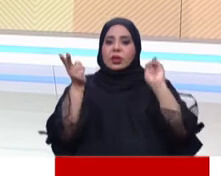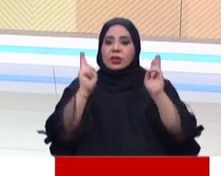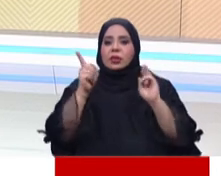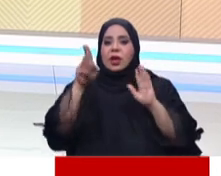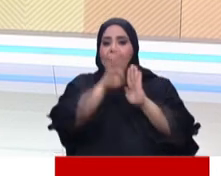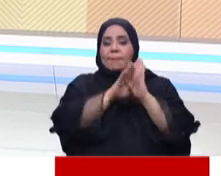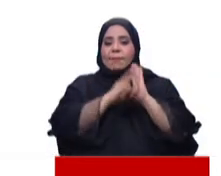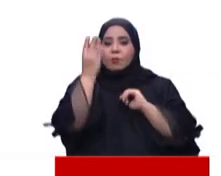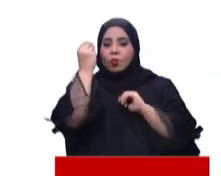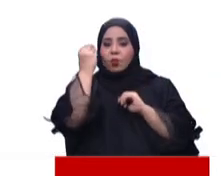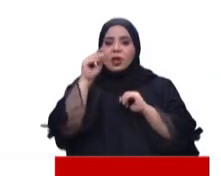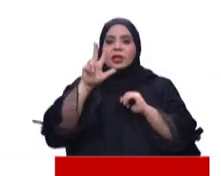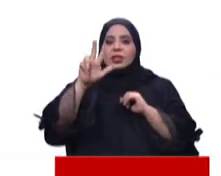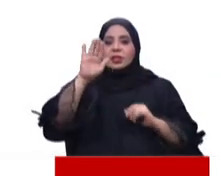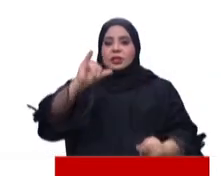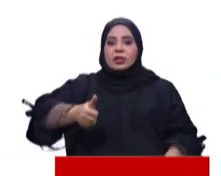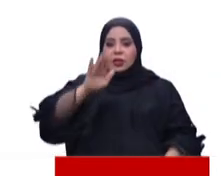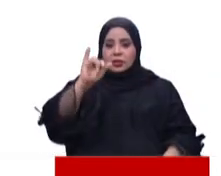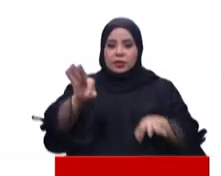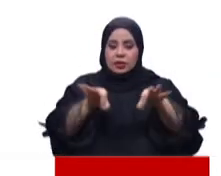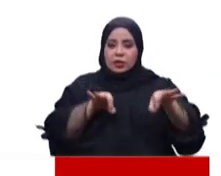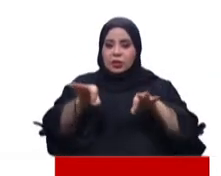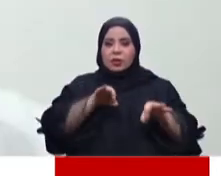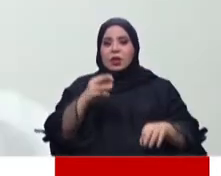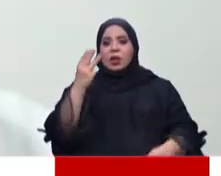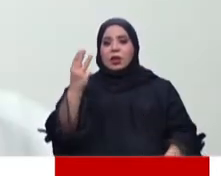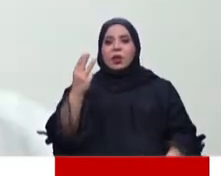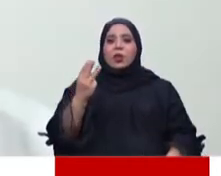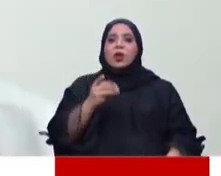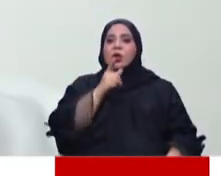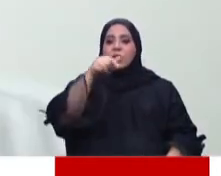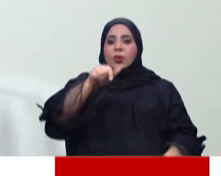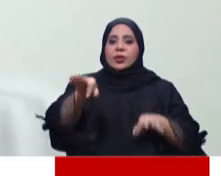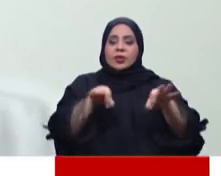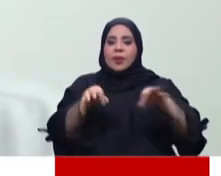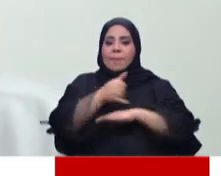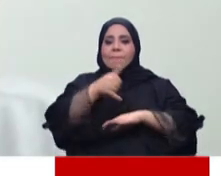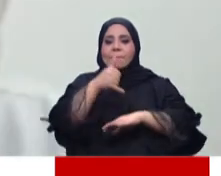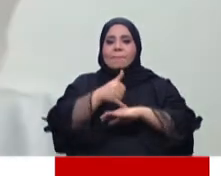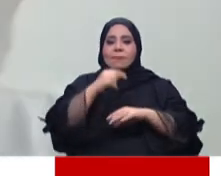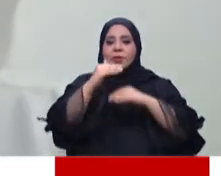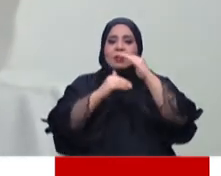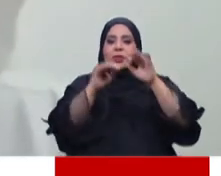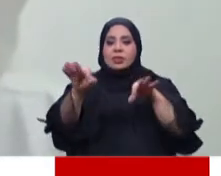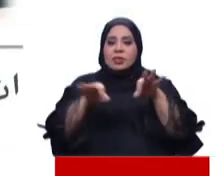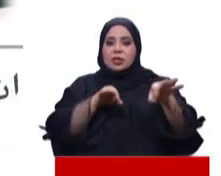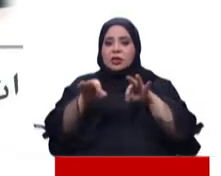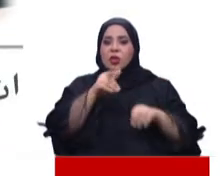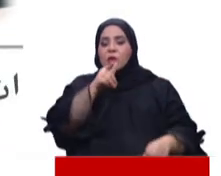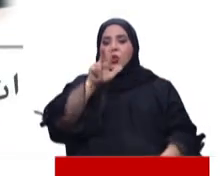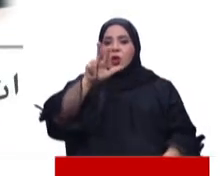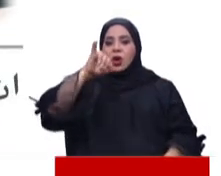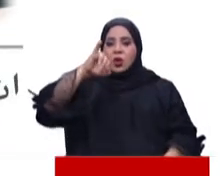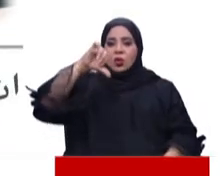برنامج الوعي السياسي ثلاثة والذي ينظمه معهد البحرين لتنمية السياسة حيث تناول المؤيد عد من